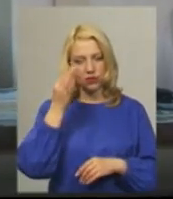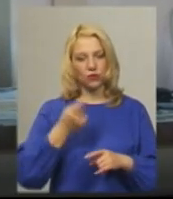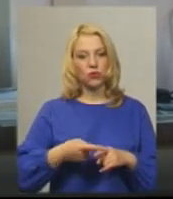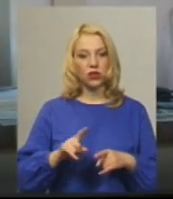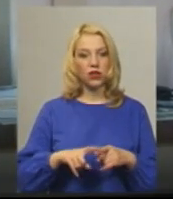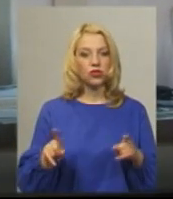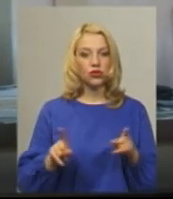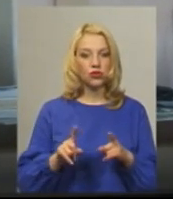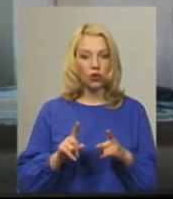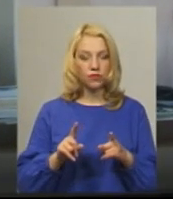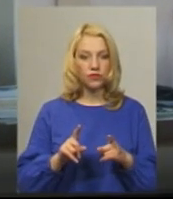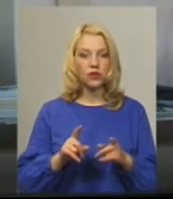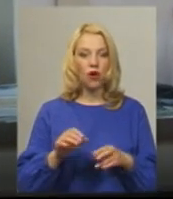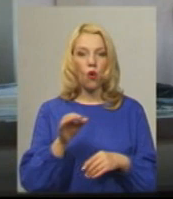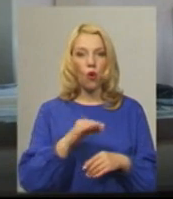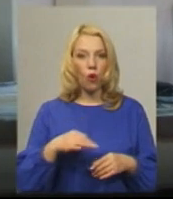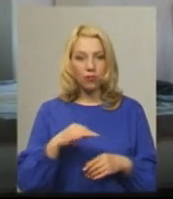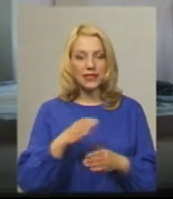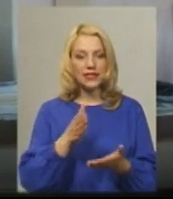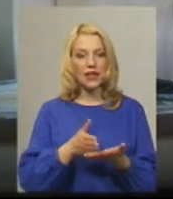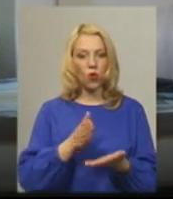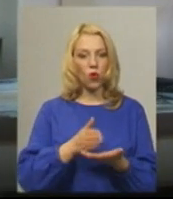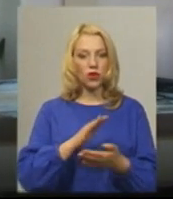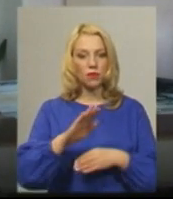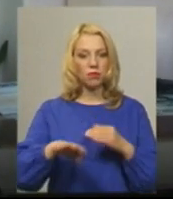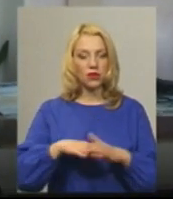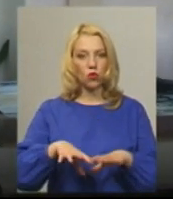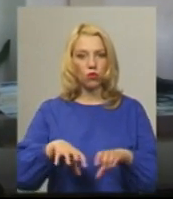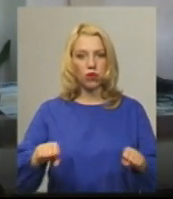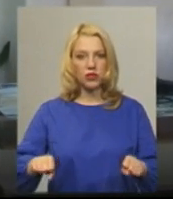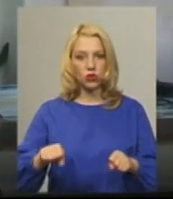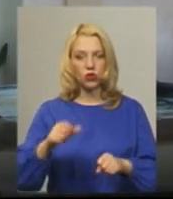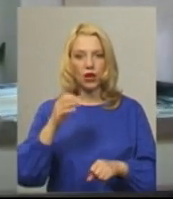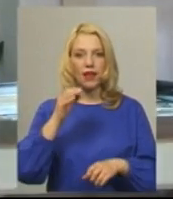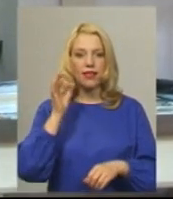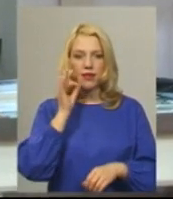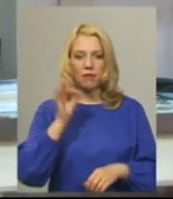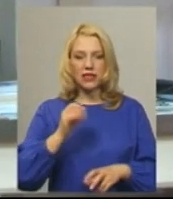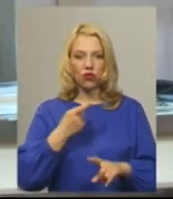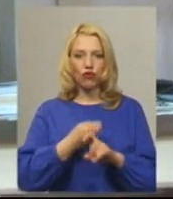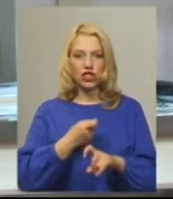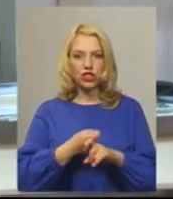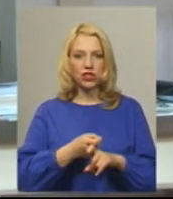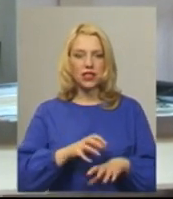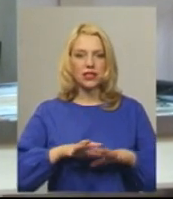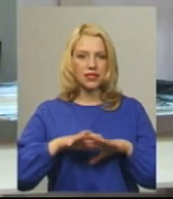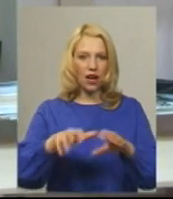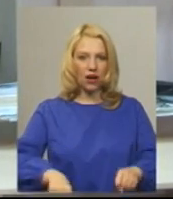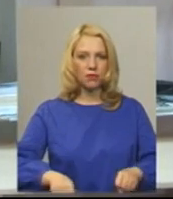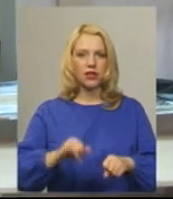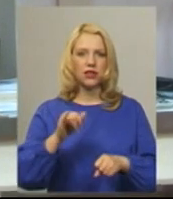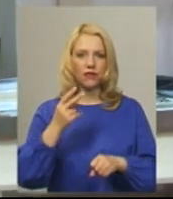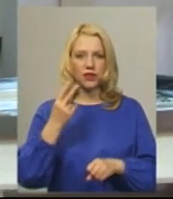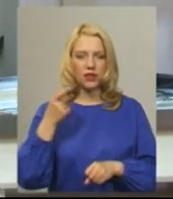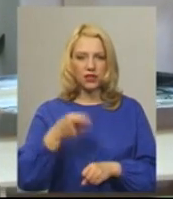область знаходилась під окупацією німецько-фашистських загарбників протягом